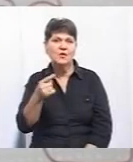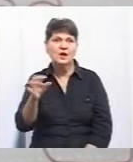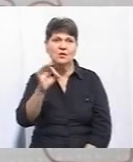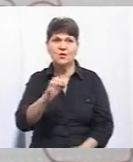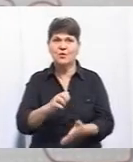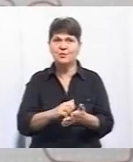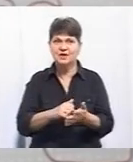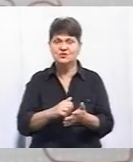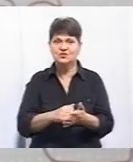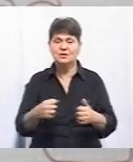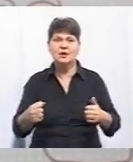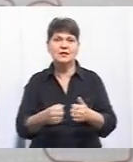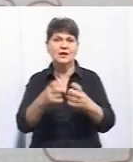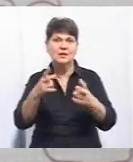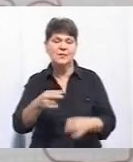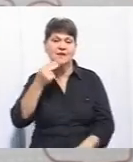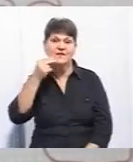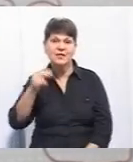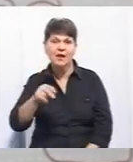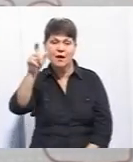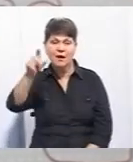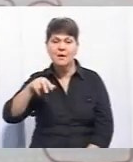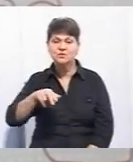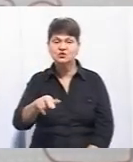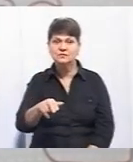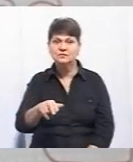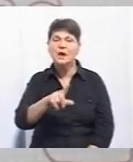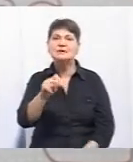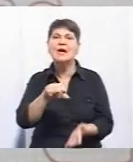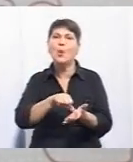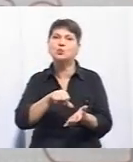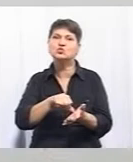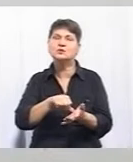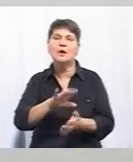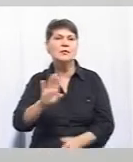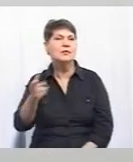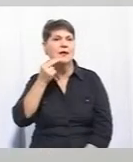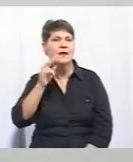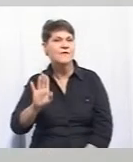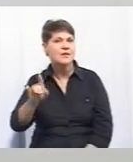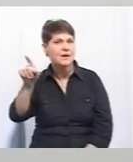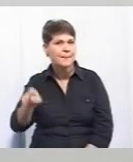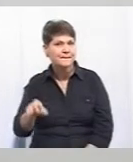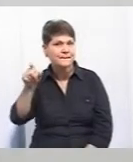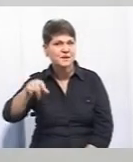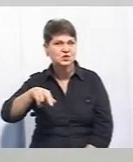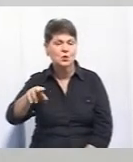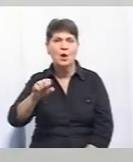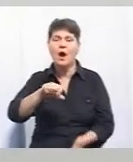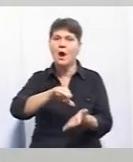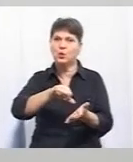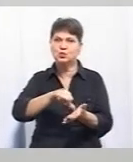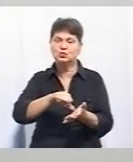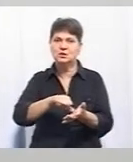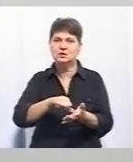ДТП звини пішоходів, а скільки оштрафовано пішоходів? За участі пішоходів не звини, тому що у нас дорожньо-транспортна пригода поділяється, як